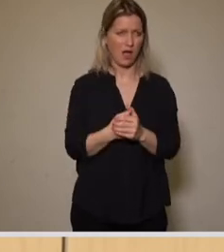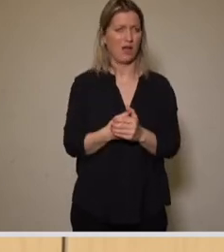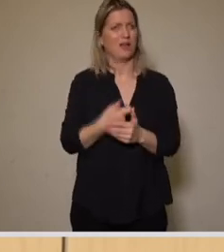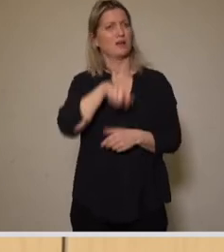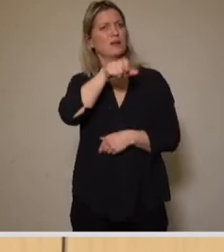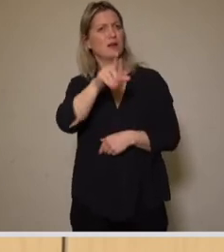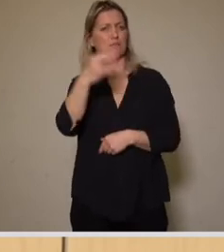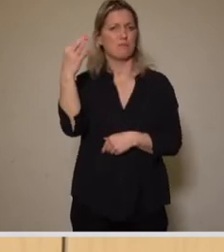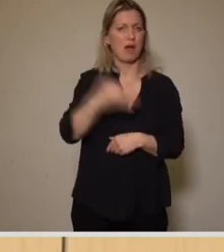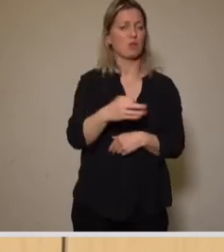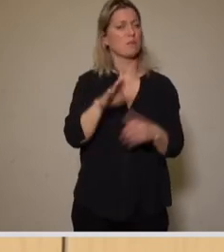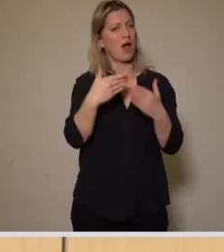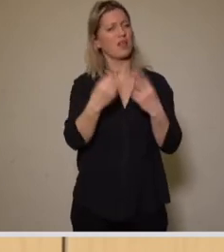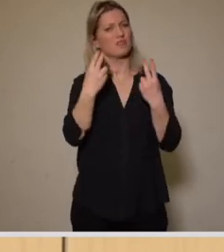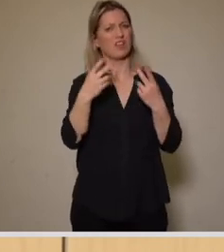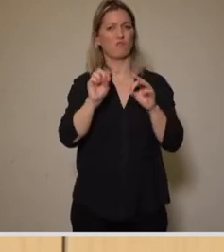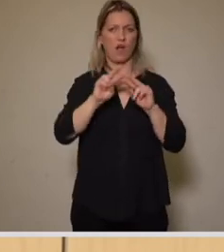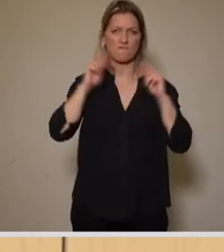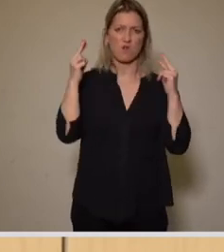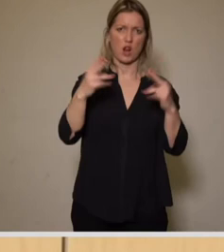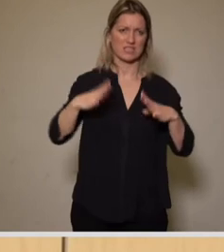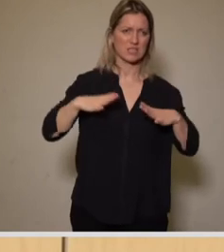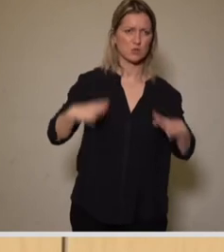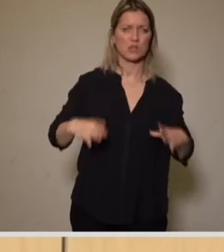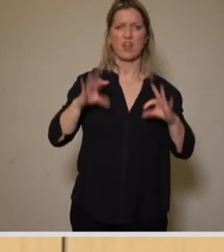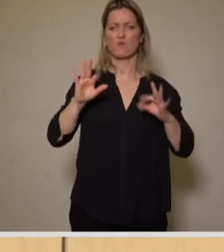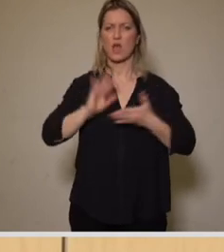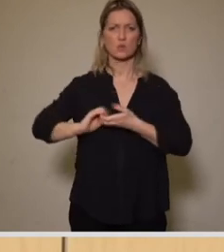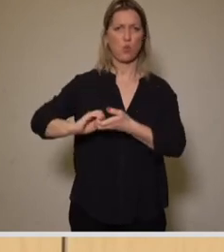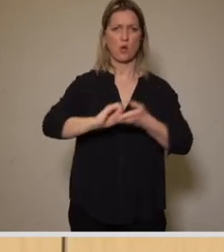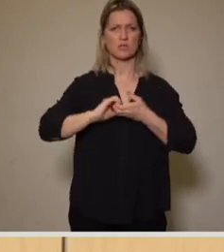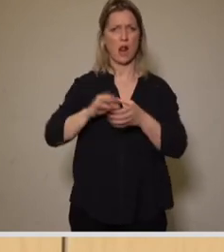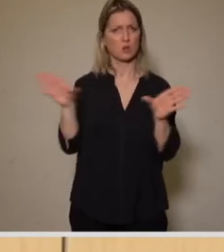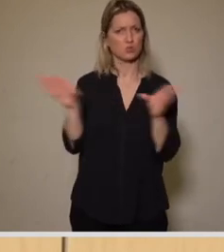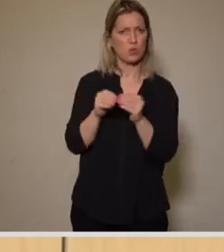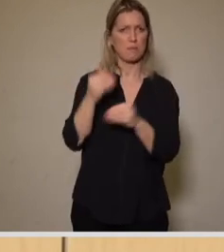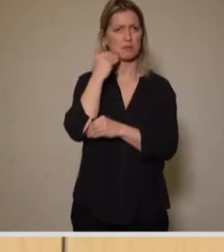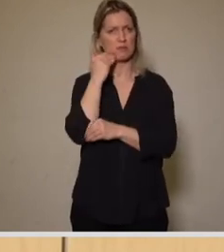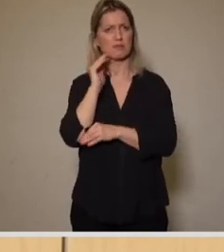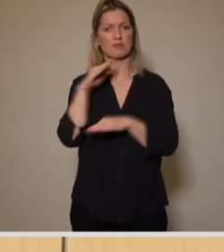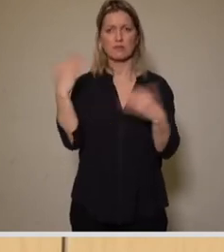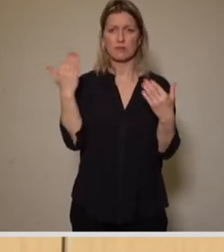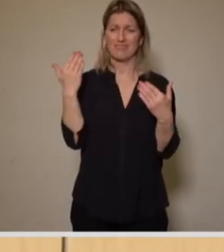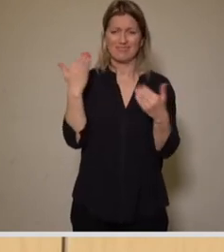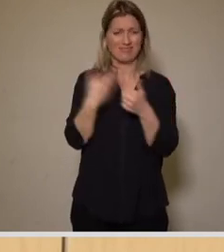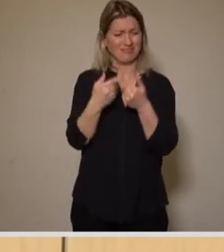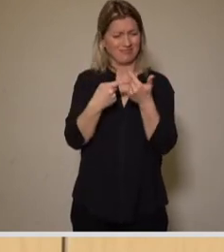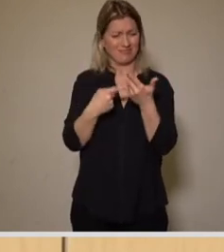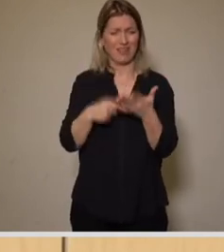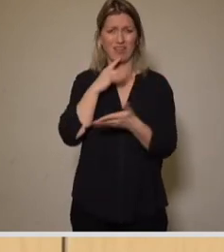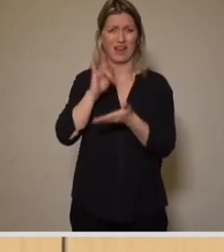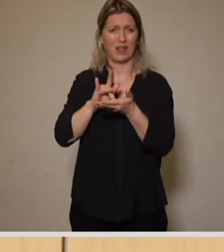der Volksgesundheit, des sozialen Zusammenlebens und der Quartiersidentität. Alles das hat zur Unterstützstellung